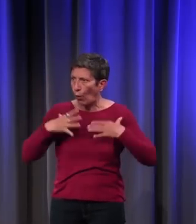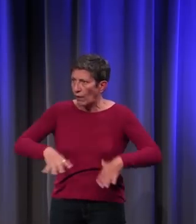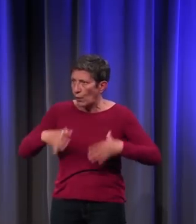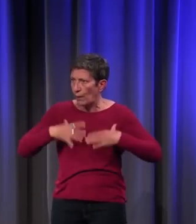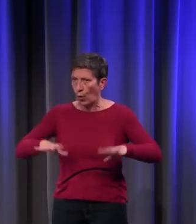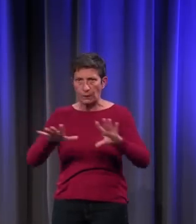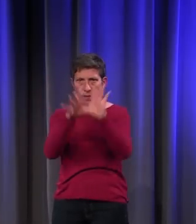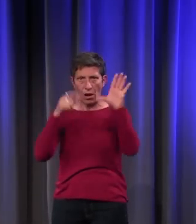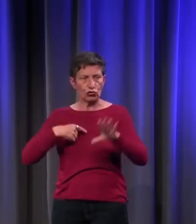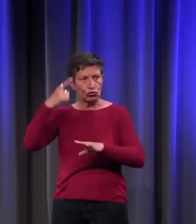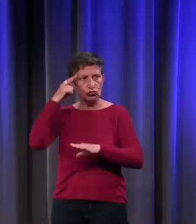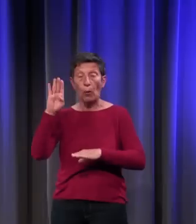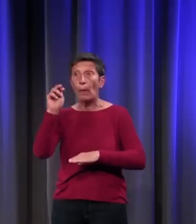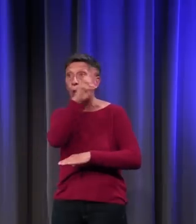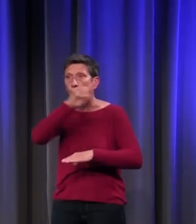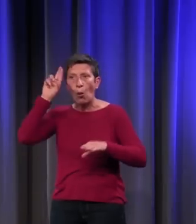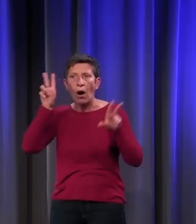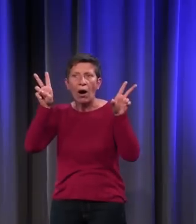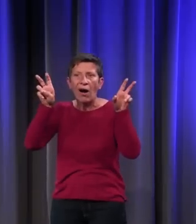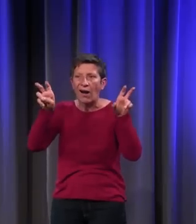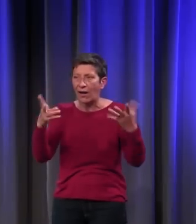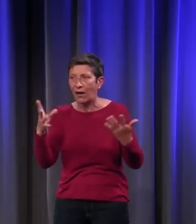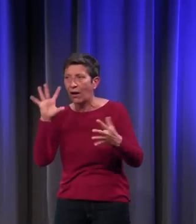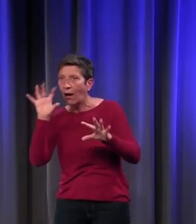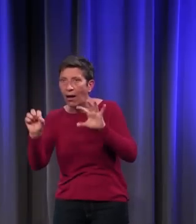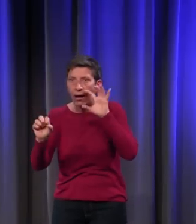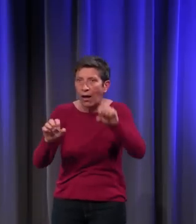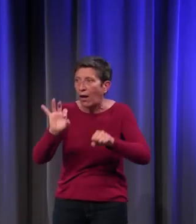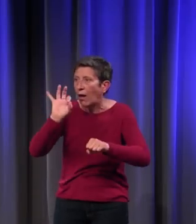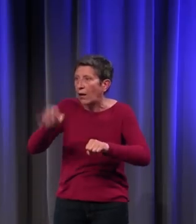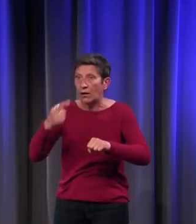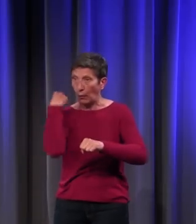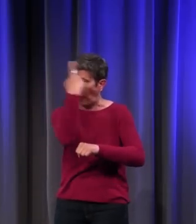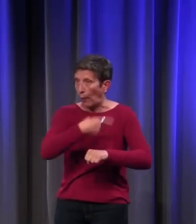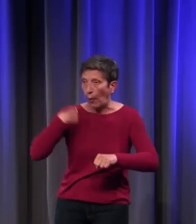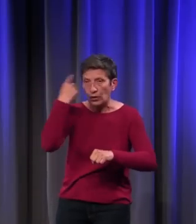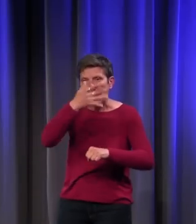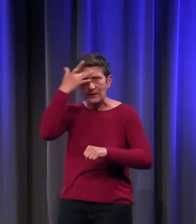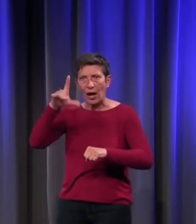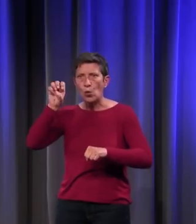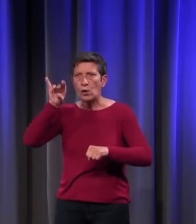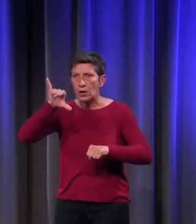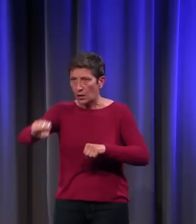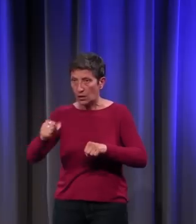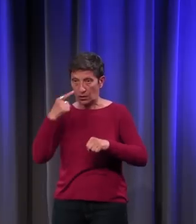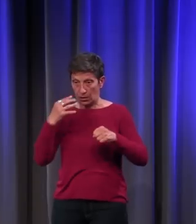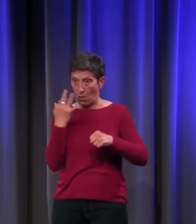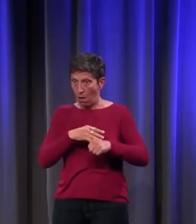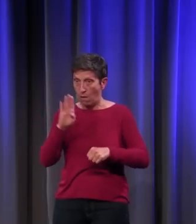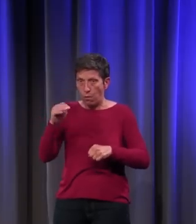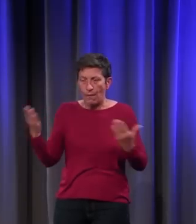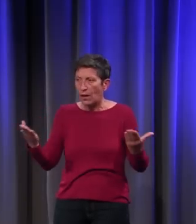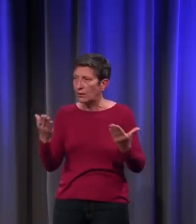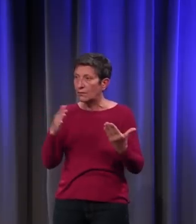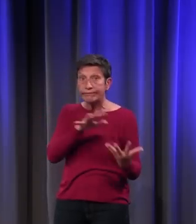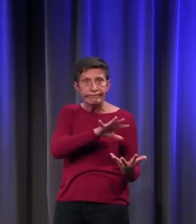Je pense surtout au bleu roi qu'on repère, notamment sur les portraits de Saint-Louis. Et je me demandais comment avait évolué,